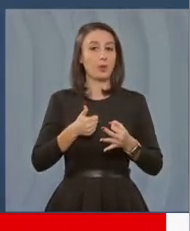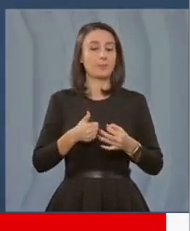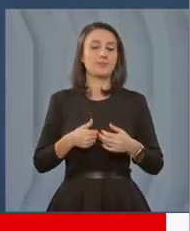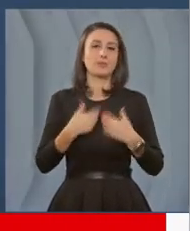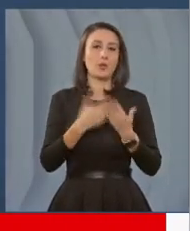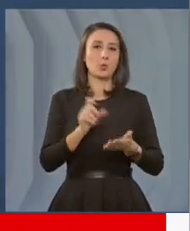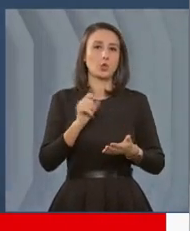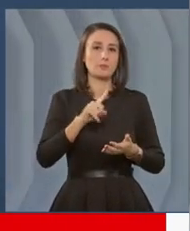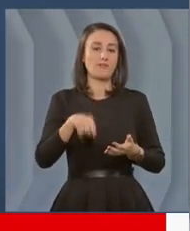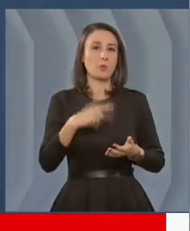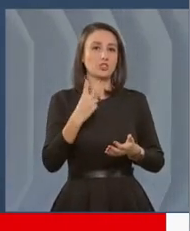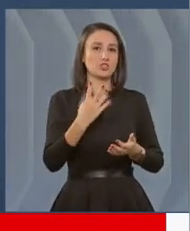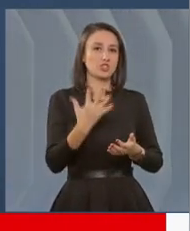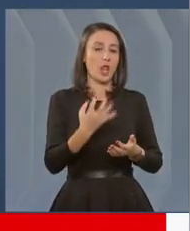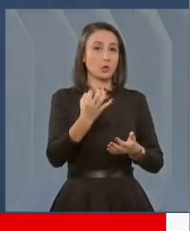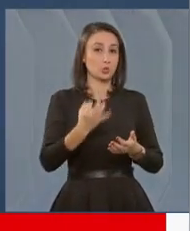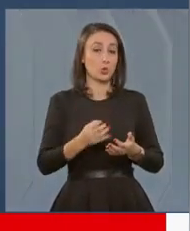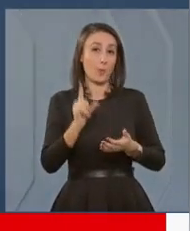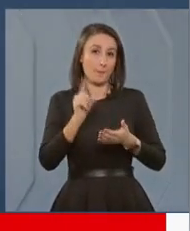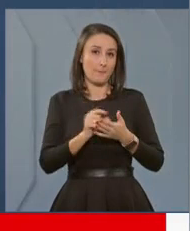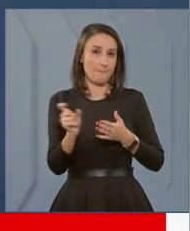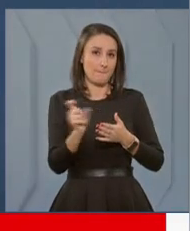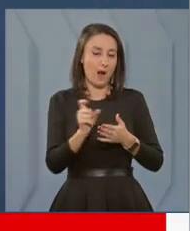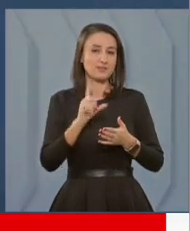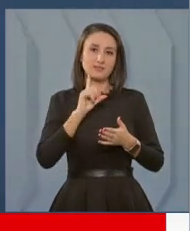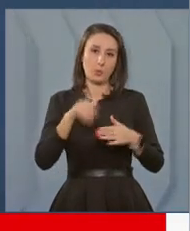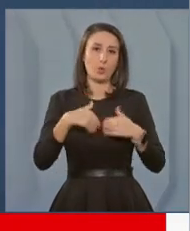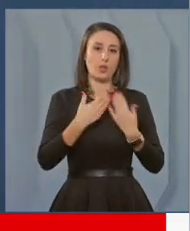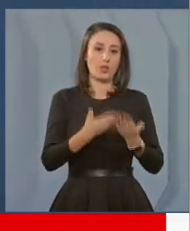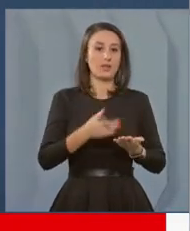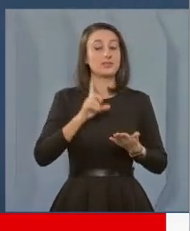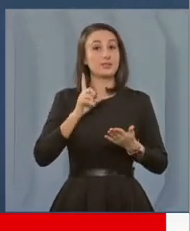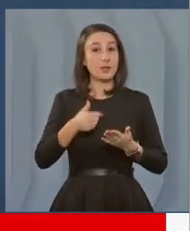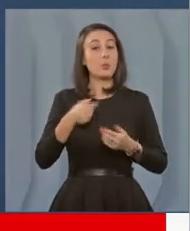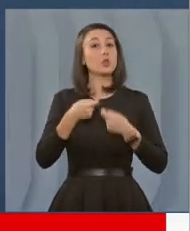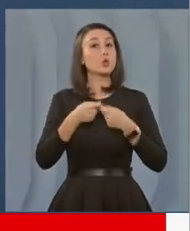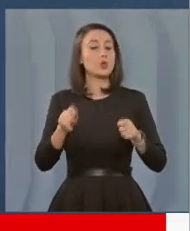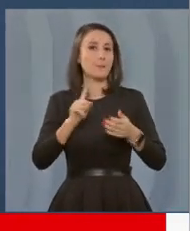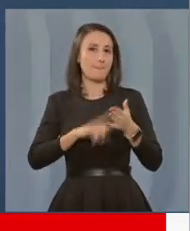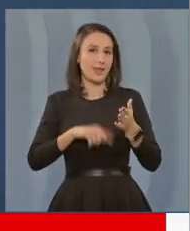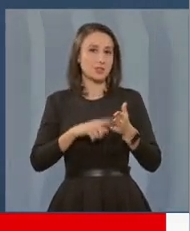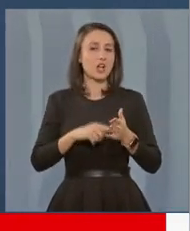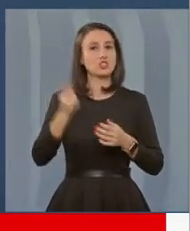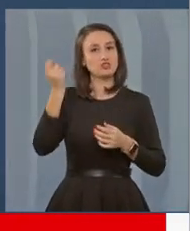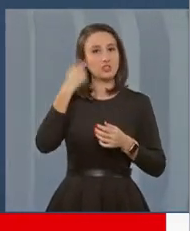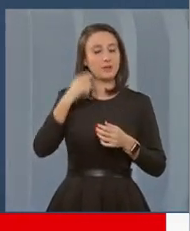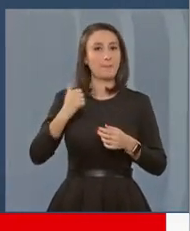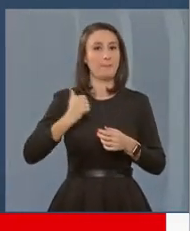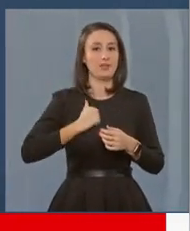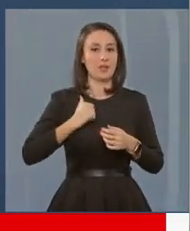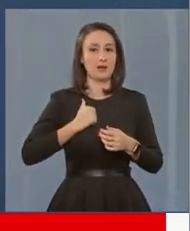12,5%, ceea ce înseamnă o mică parte din cât ar trebui să se dea, ar trebui să se dea la toți pensionarii civili și militari,